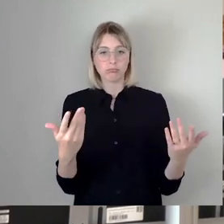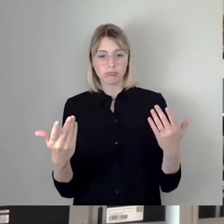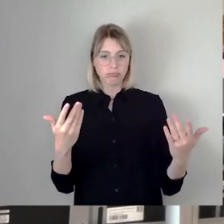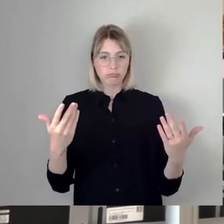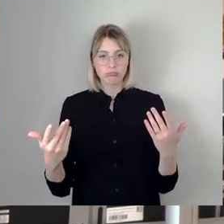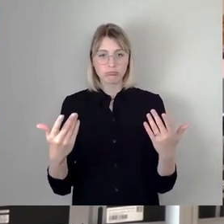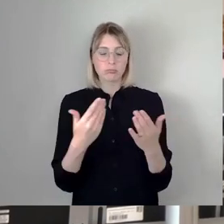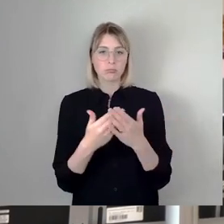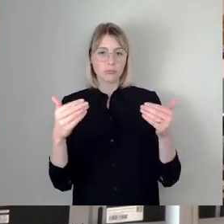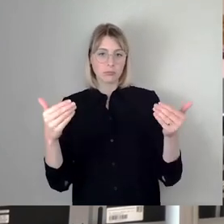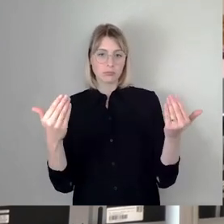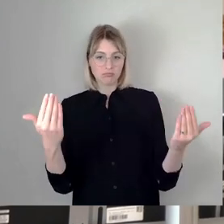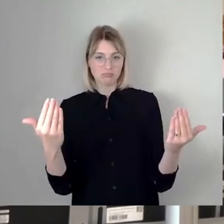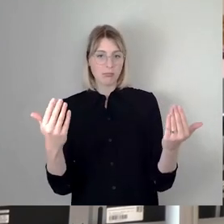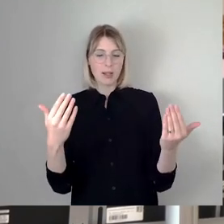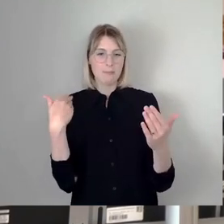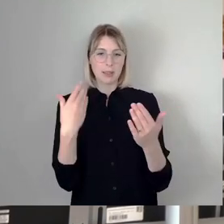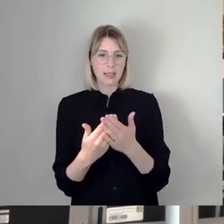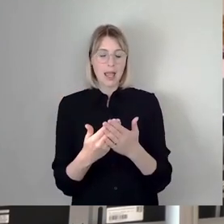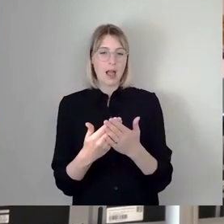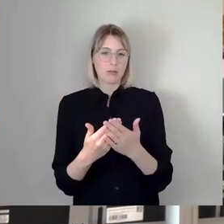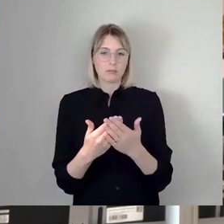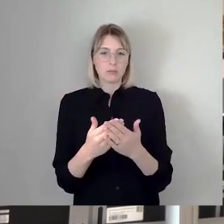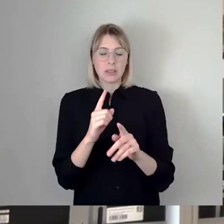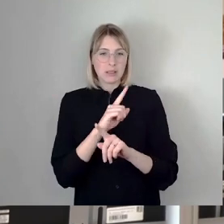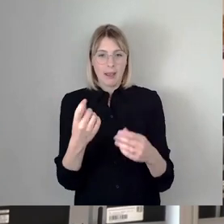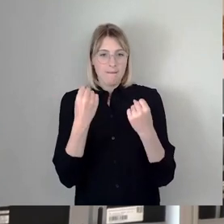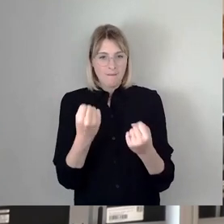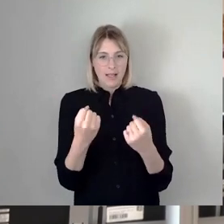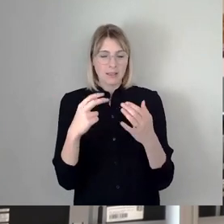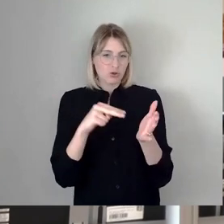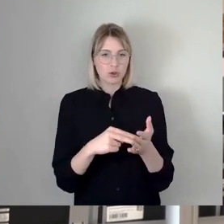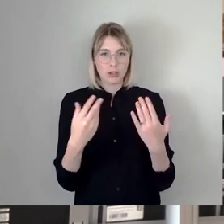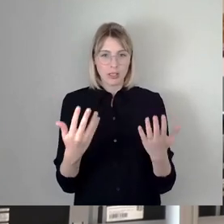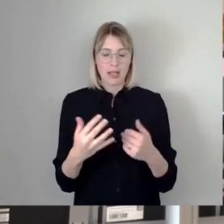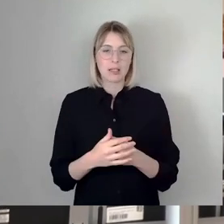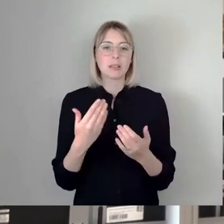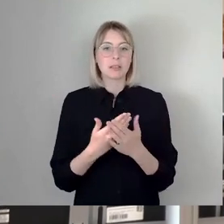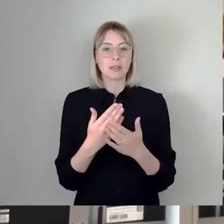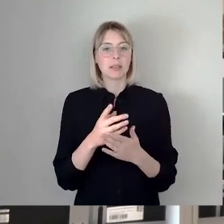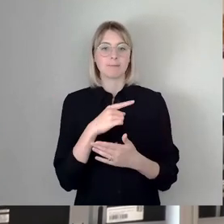Gegenüberstellung noch nicht festgestellt worden. und dazu dient letzten Endes unser Antrag.